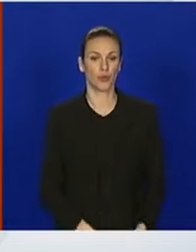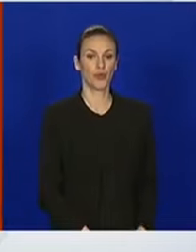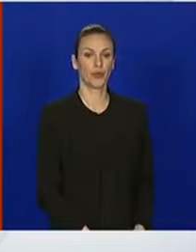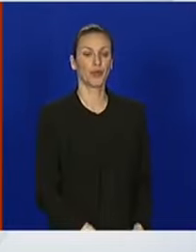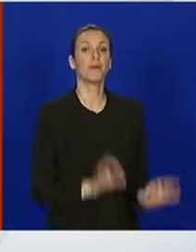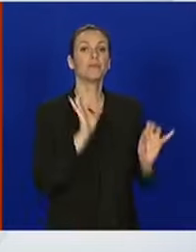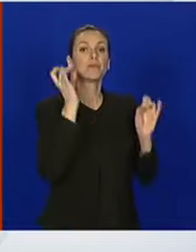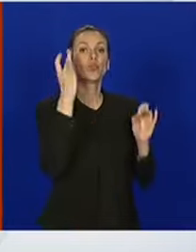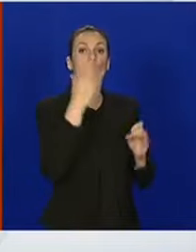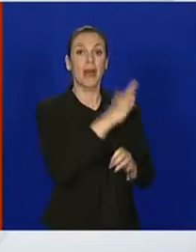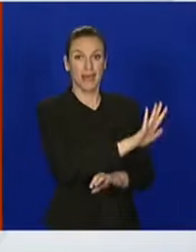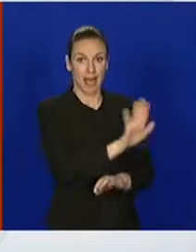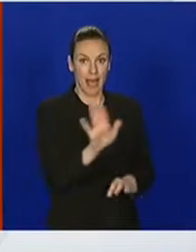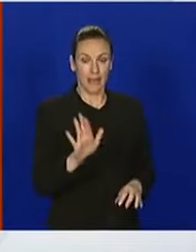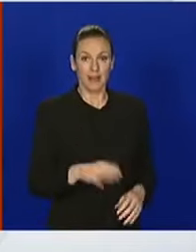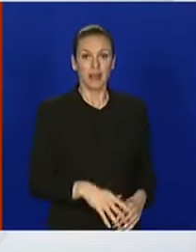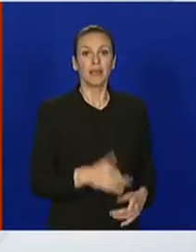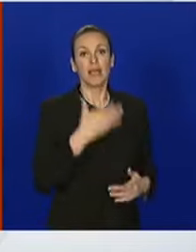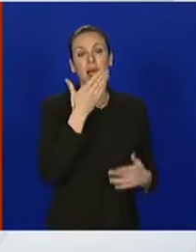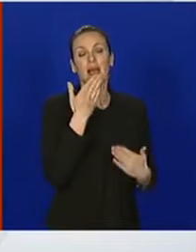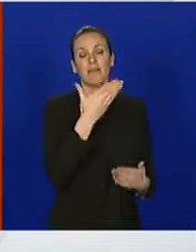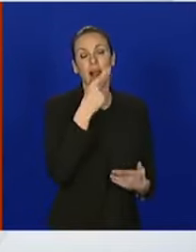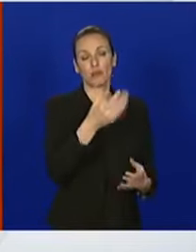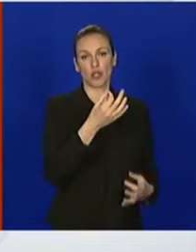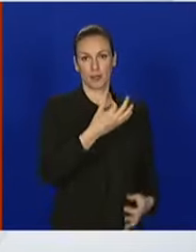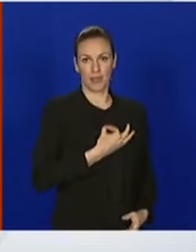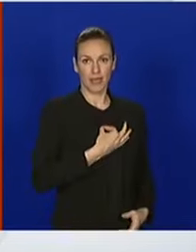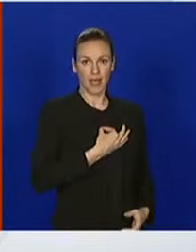Dobar dan vam želim. Hvala lijepo na pitanju.